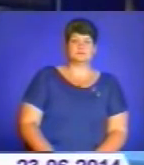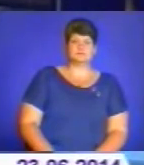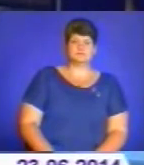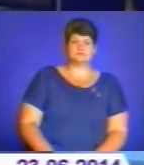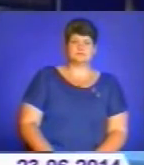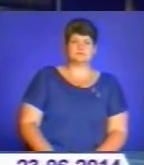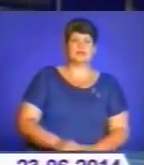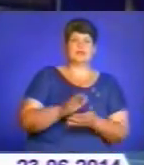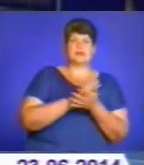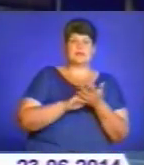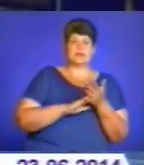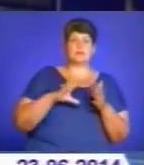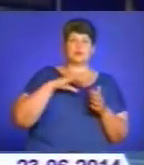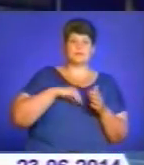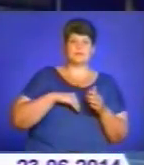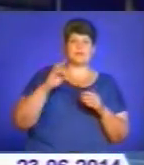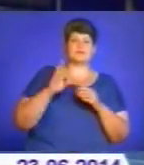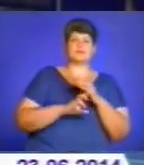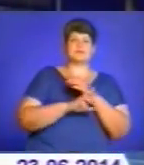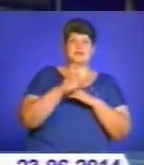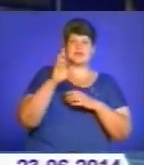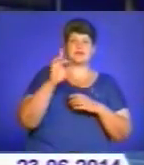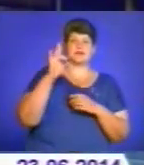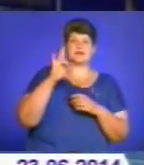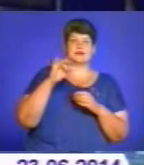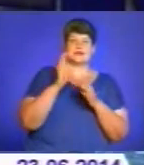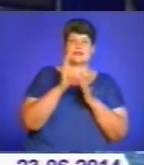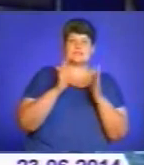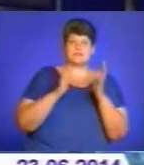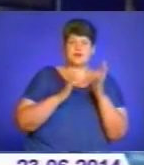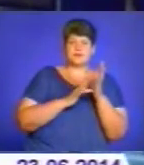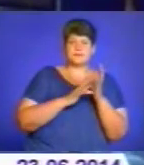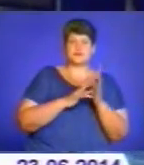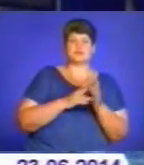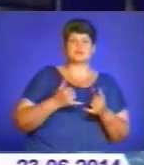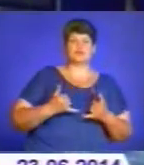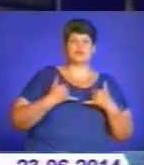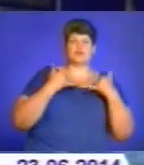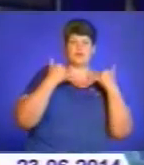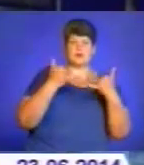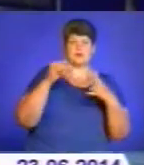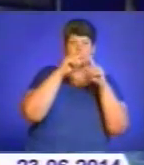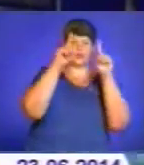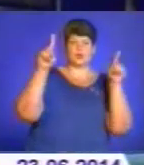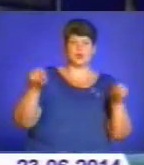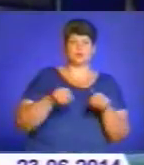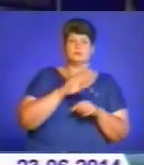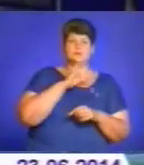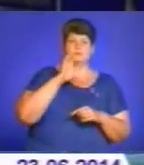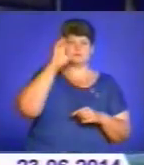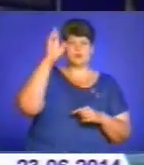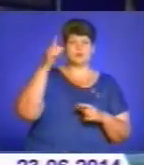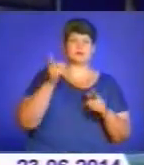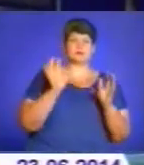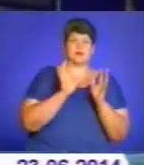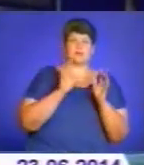І далі про духовне. У церкві Різдва Христового вшанували тернопільську чудотворну ікону Божої Матері. Святиня зберігається